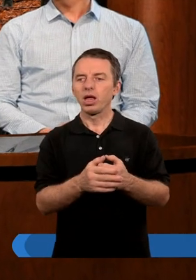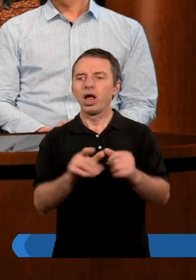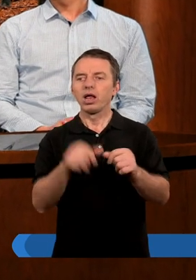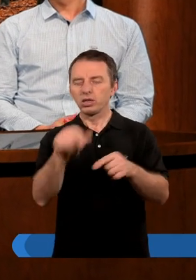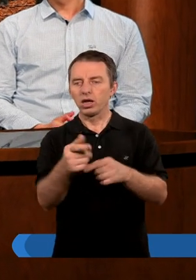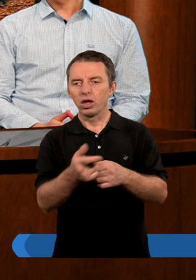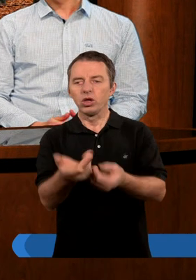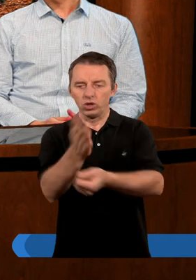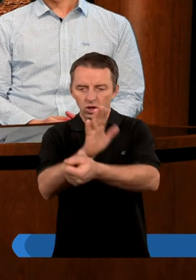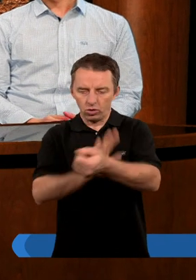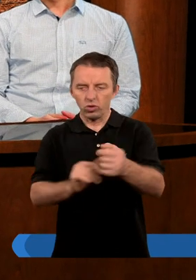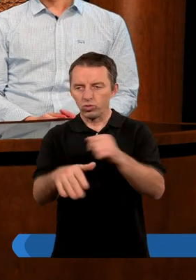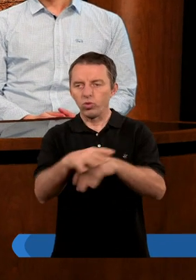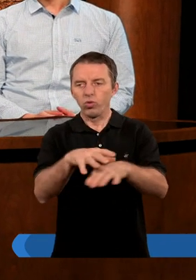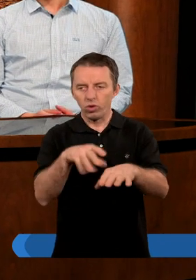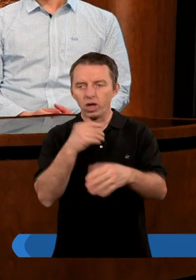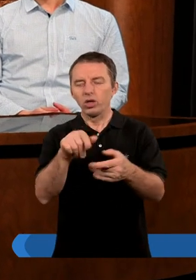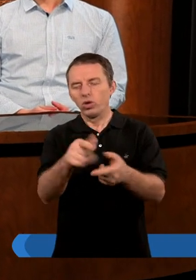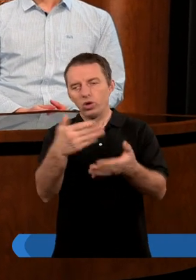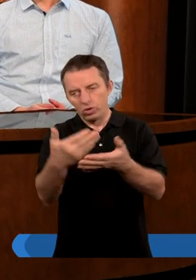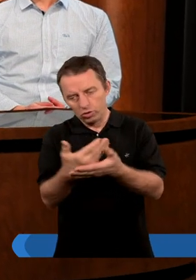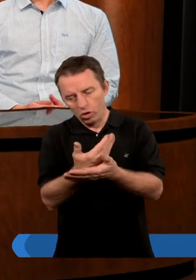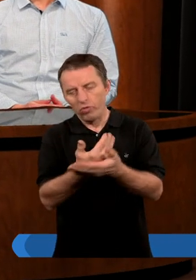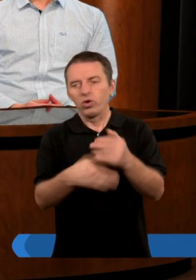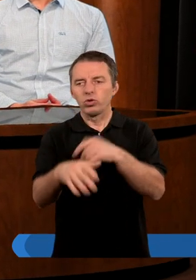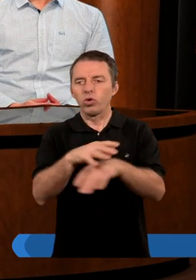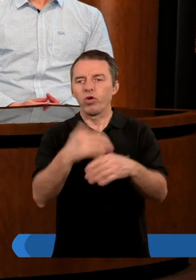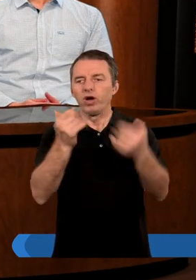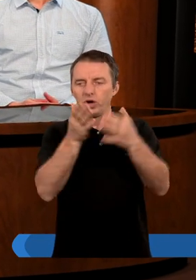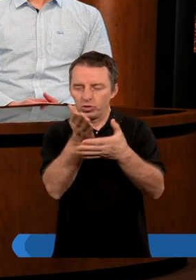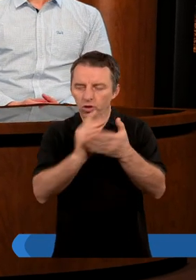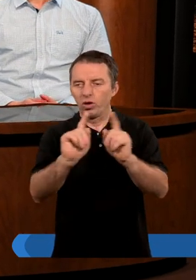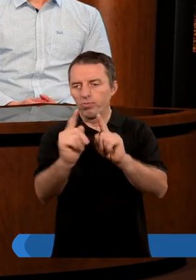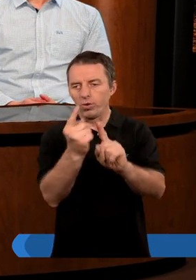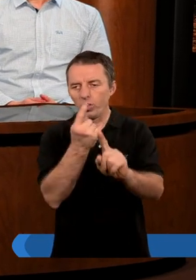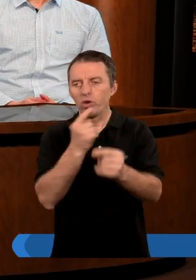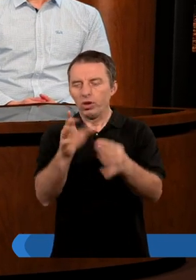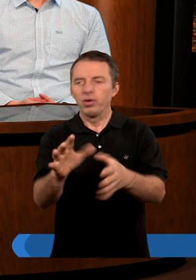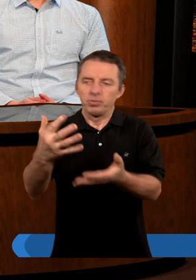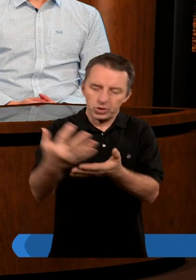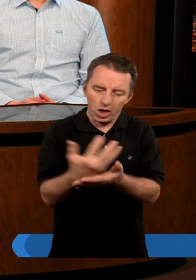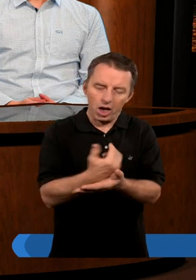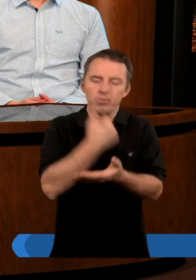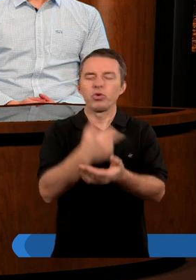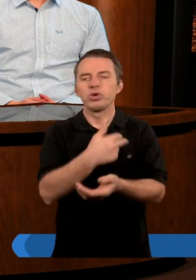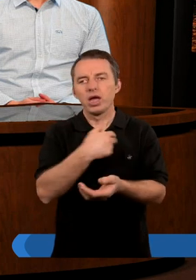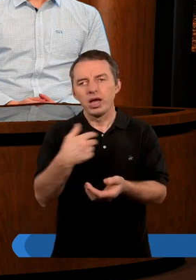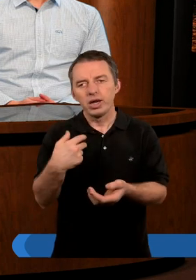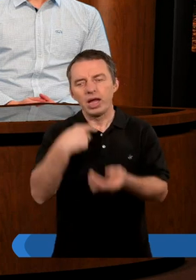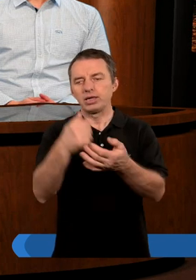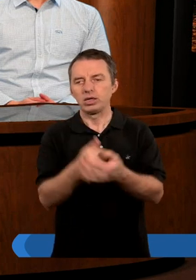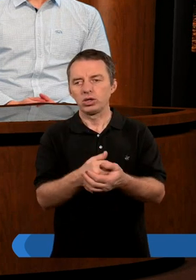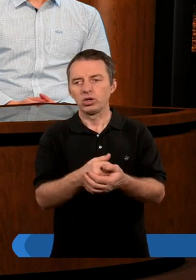Ale kiedy rodzimy się z Ducha Świętego, no to znowu ta duchowa część, to, co pochodzi od Boga, już przejmuje w nas